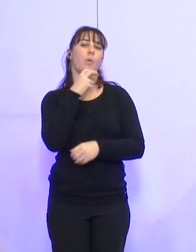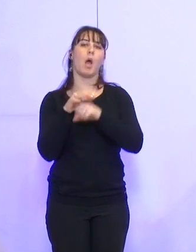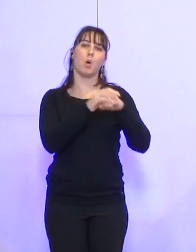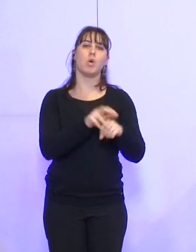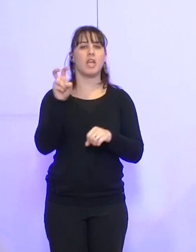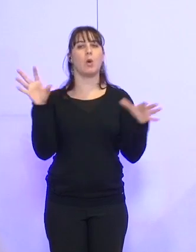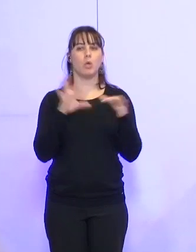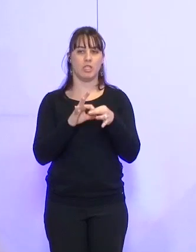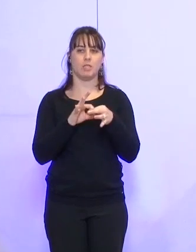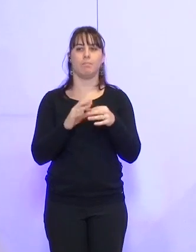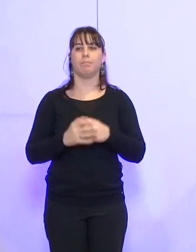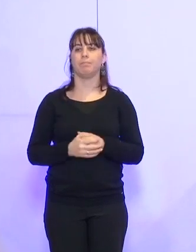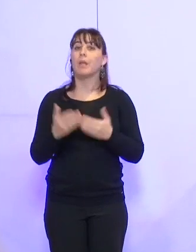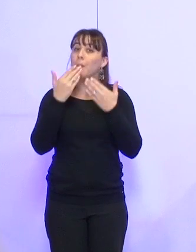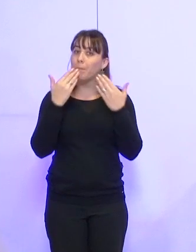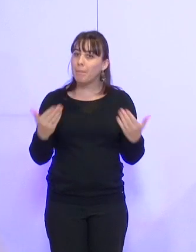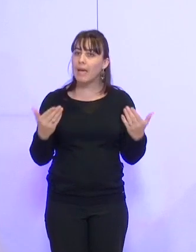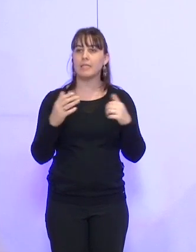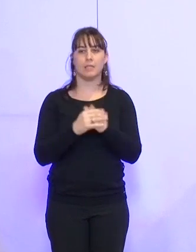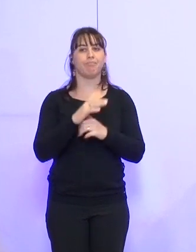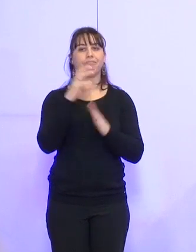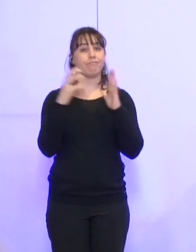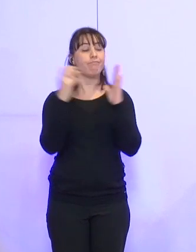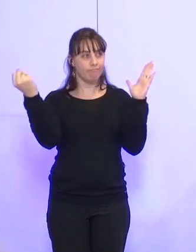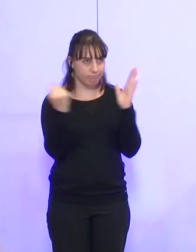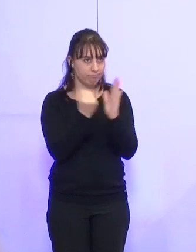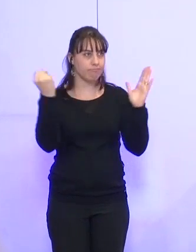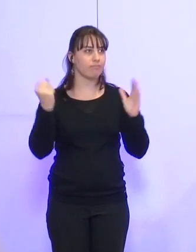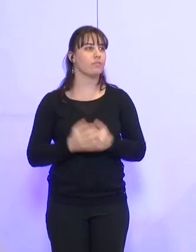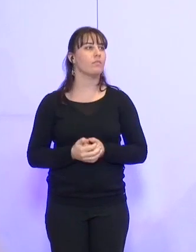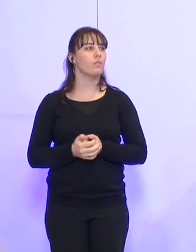Gauche et des Écologistes ? Je vous remercie. Cette délibération est donc adoptée.